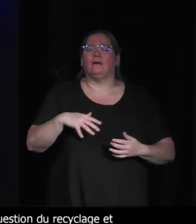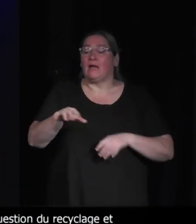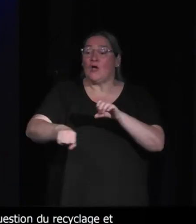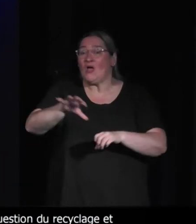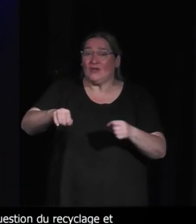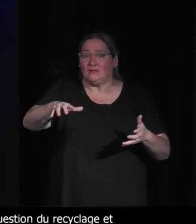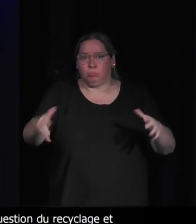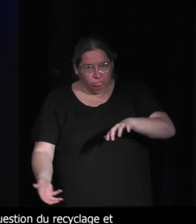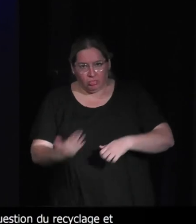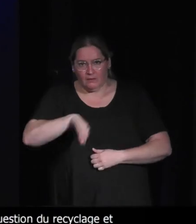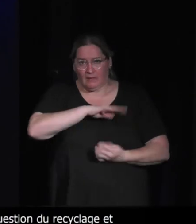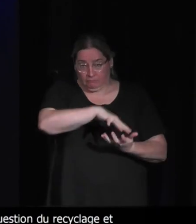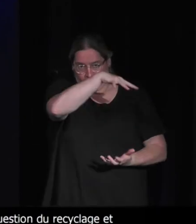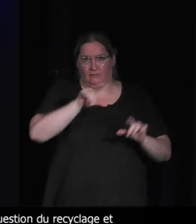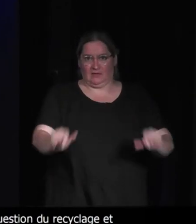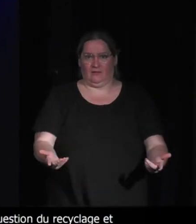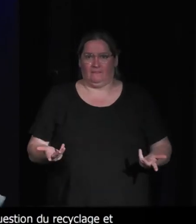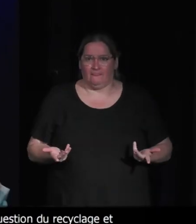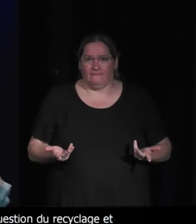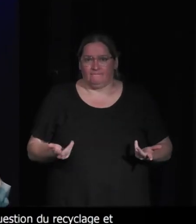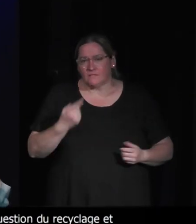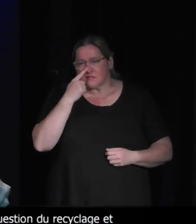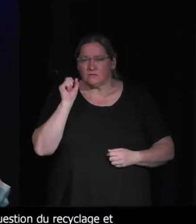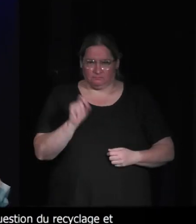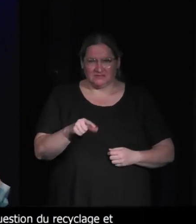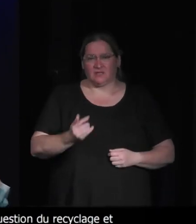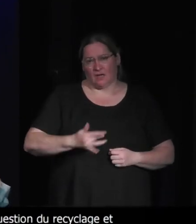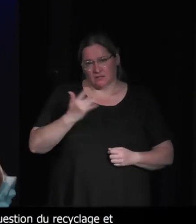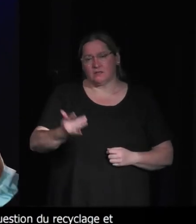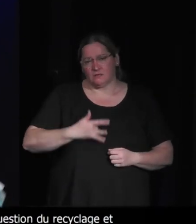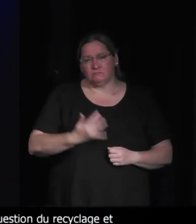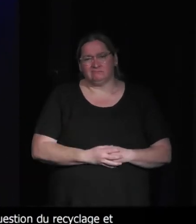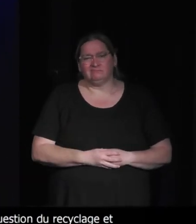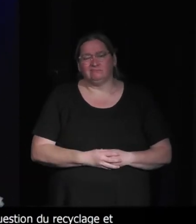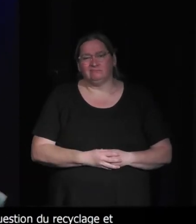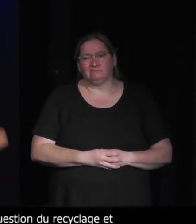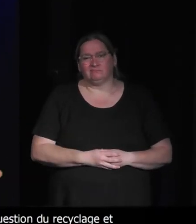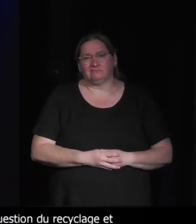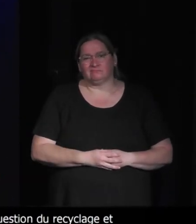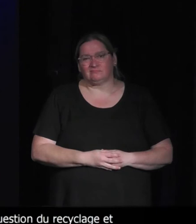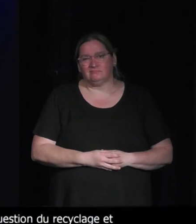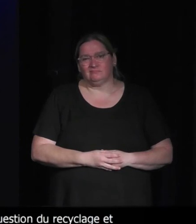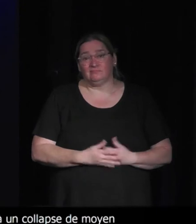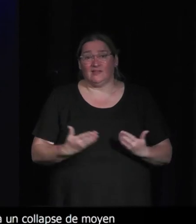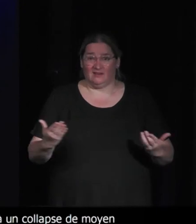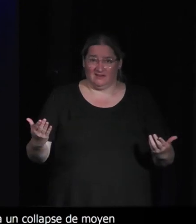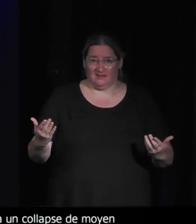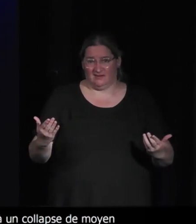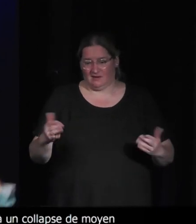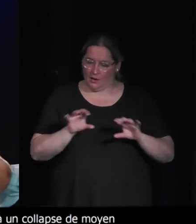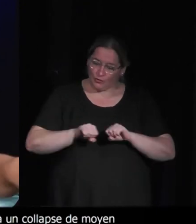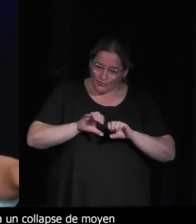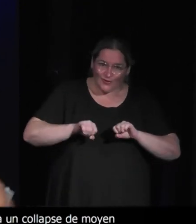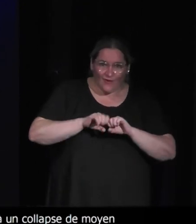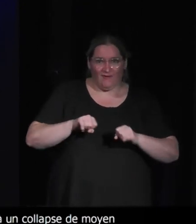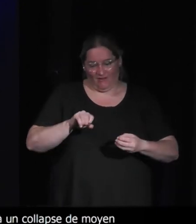là, il y a quelque chose d'intéressant, si tu veux, le... Eh bien, littéralement, la l'empreinte matérielle de la production